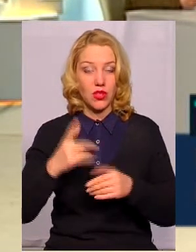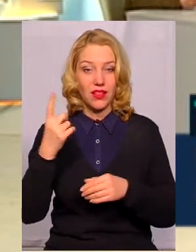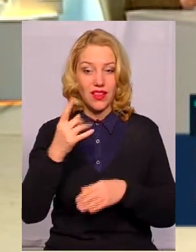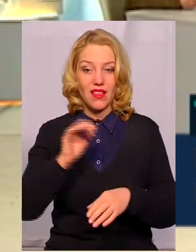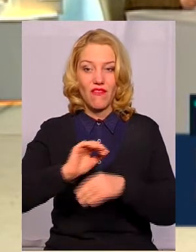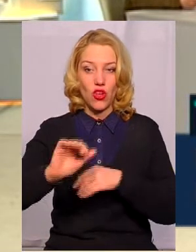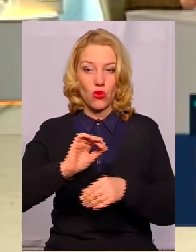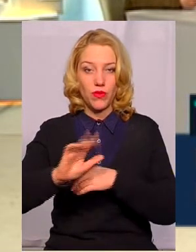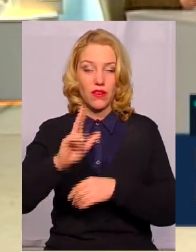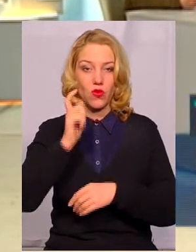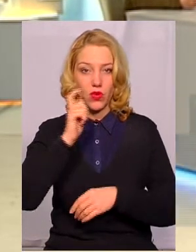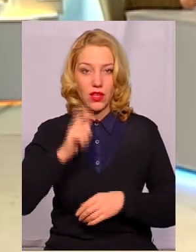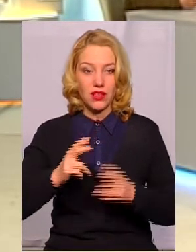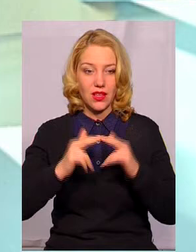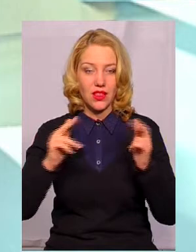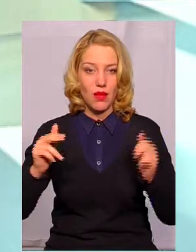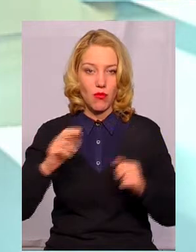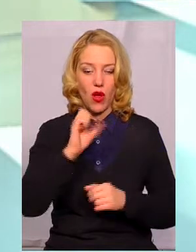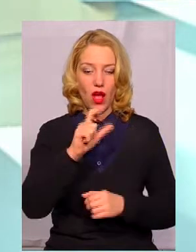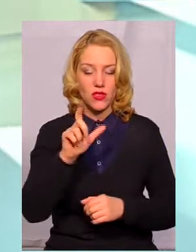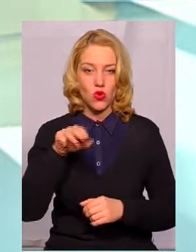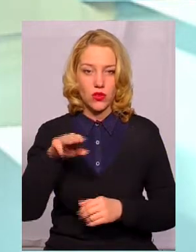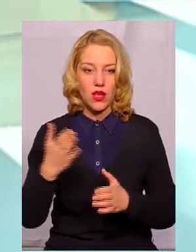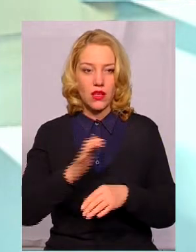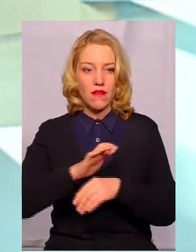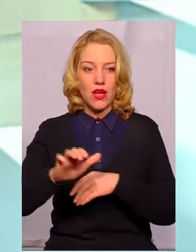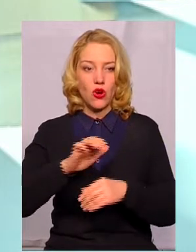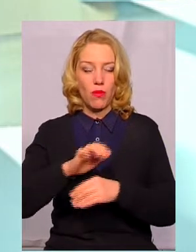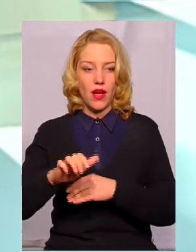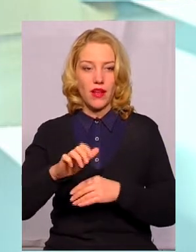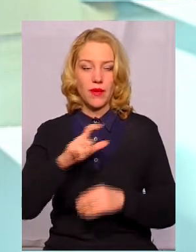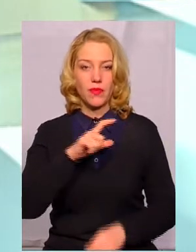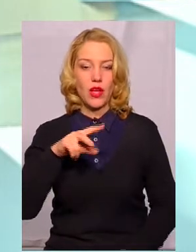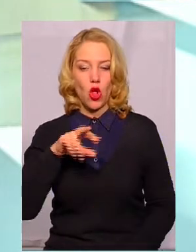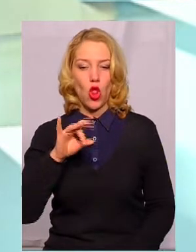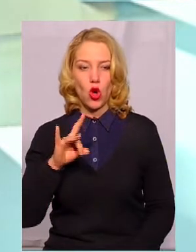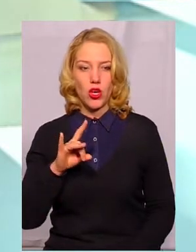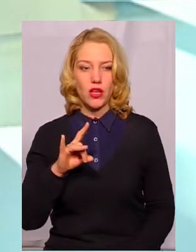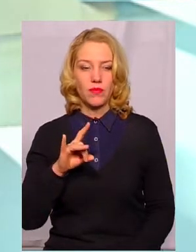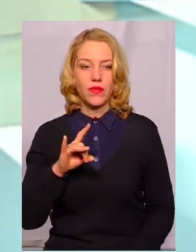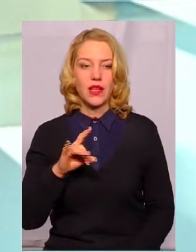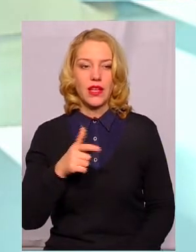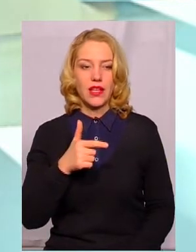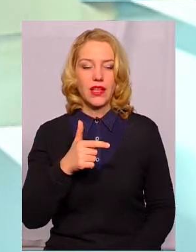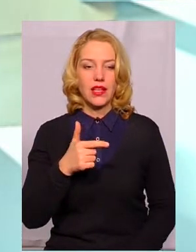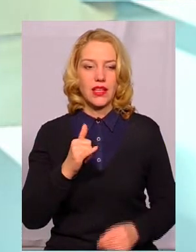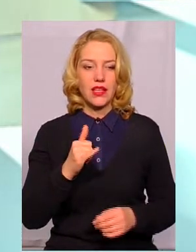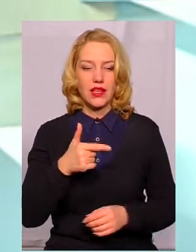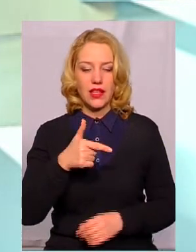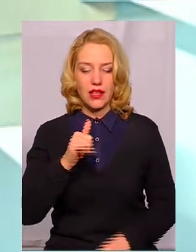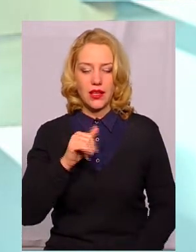виробник в Україні – це Дніпроазот, який виробляє хлор і похідний від хлору